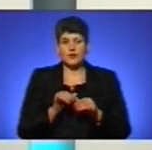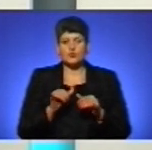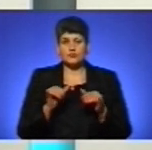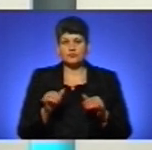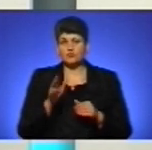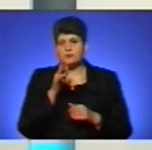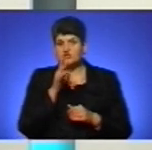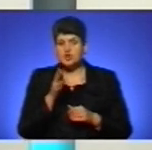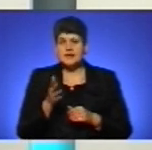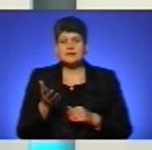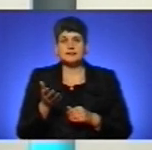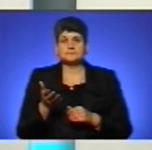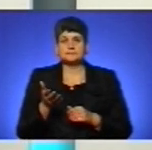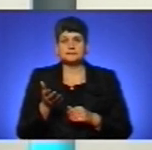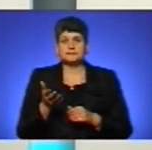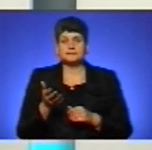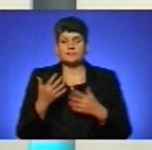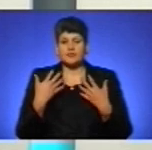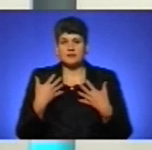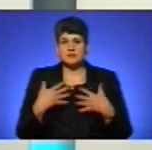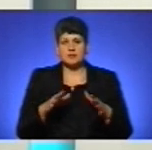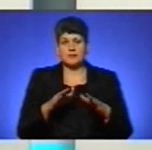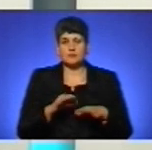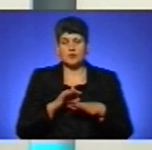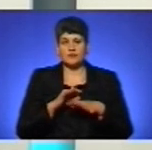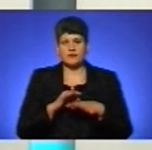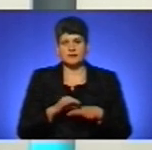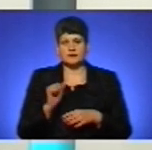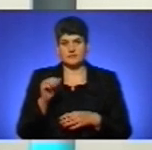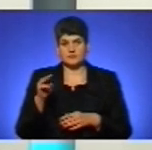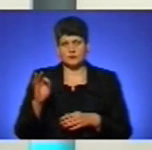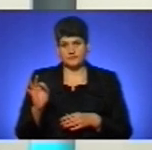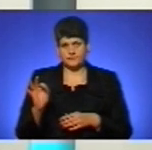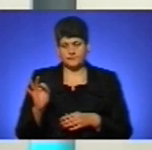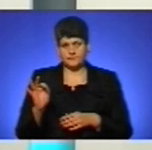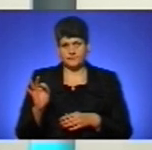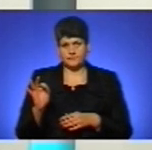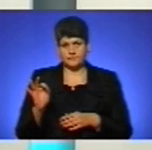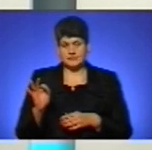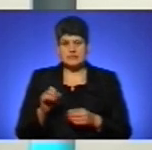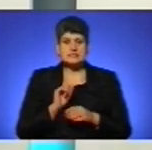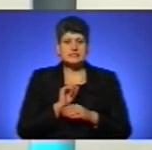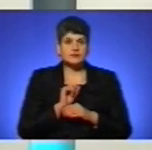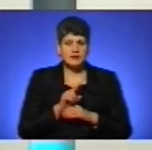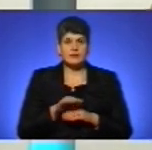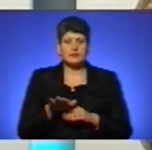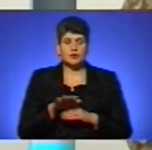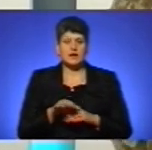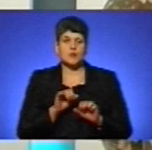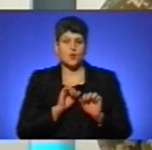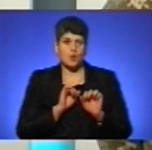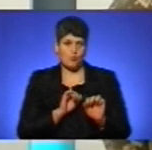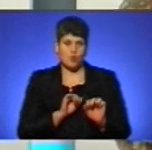під час проведення антитерористичної операції. Завдання територіальної оборони –